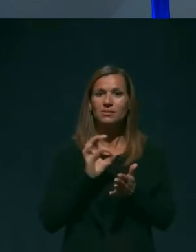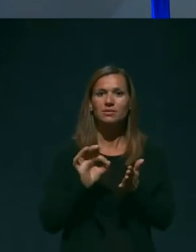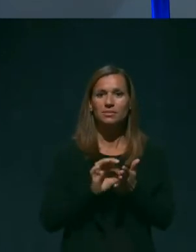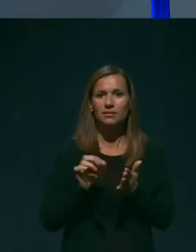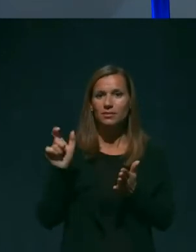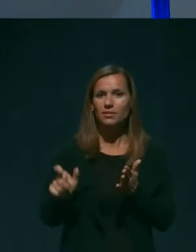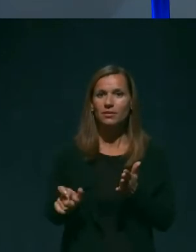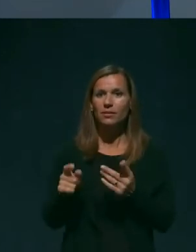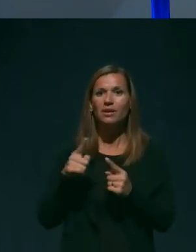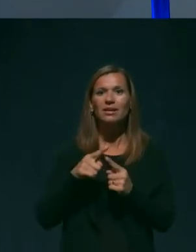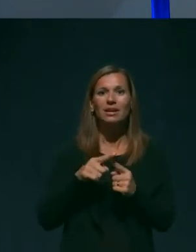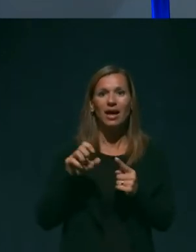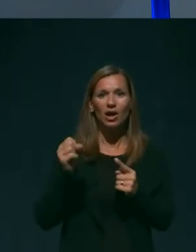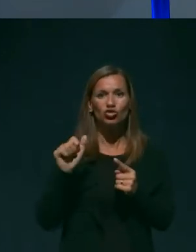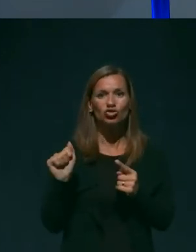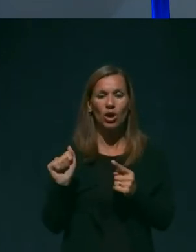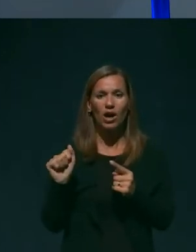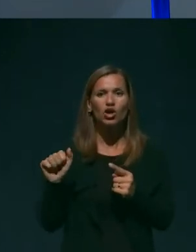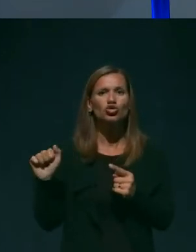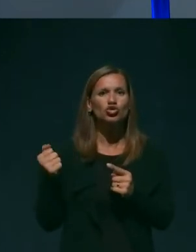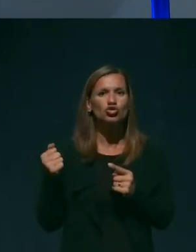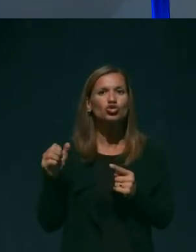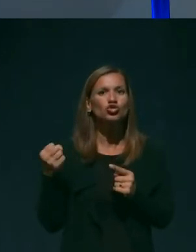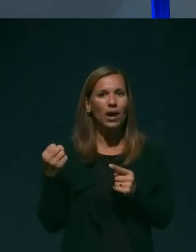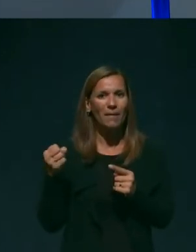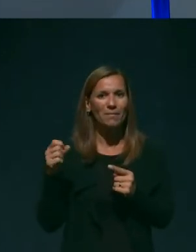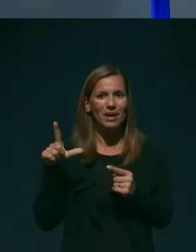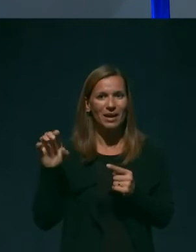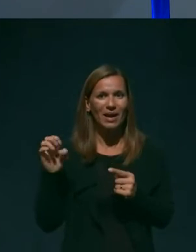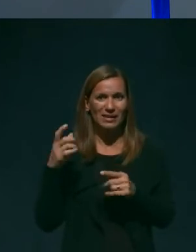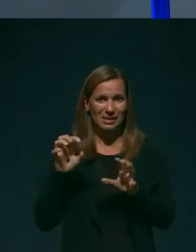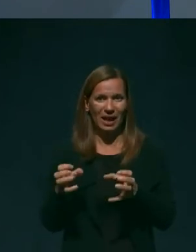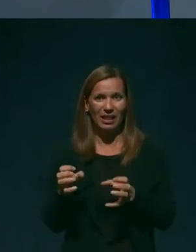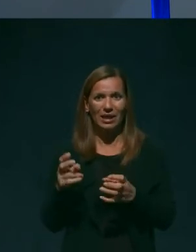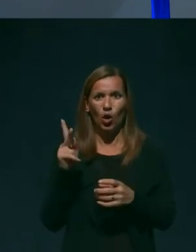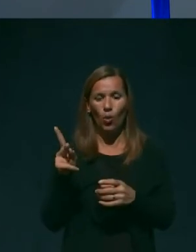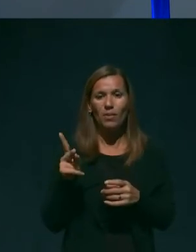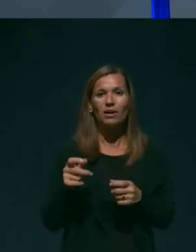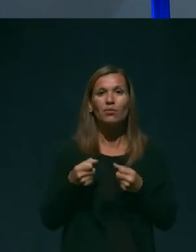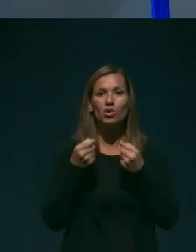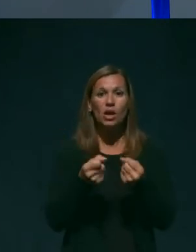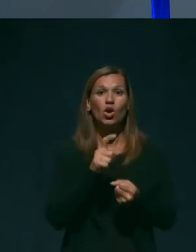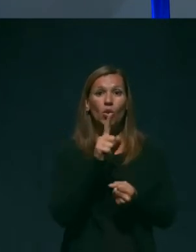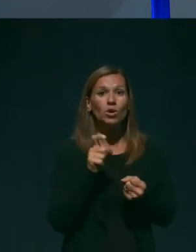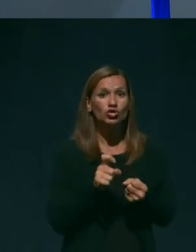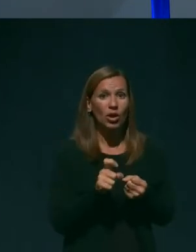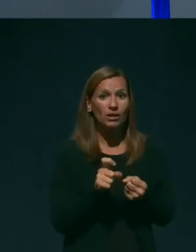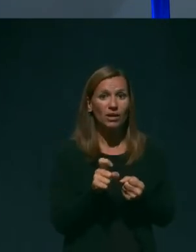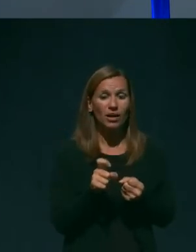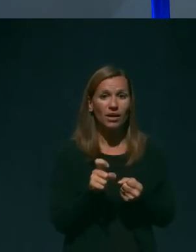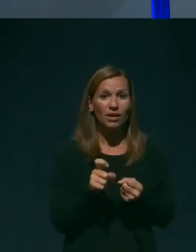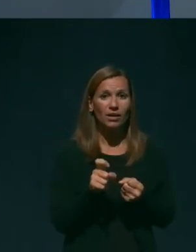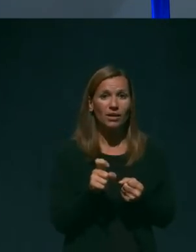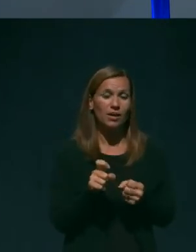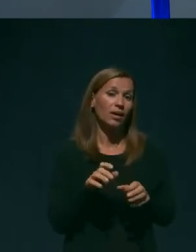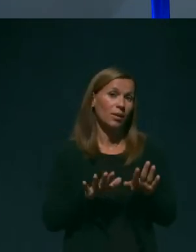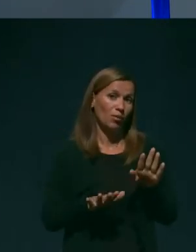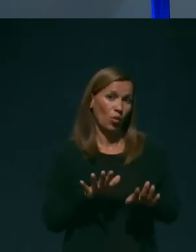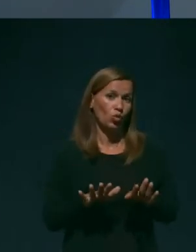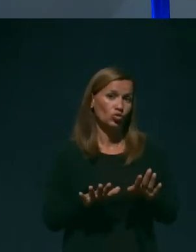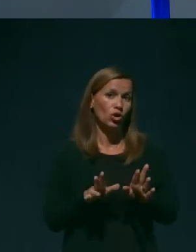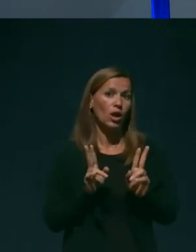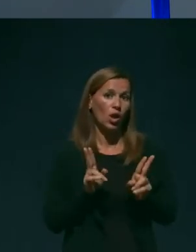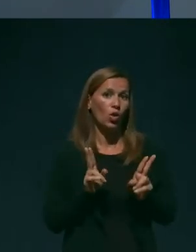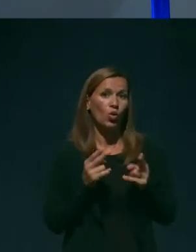Tijaša Škamperlej z Radija Kopr zastavlja vprašanje, na katerega mora biti lahko odgovori